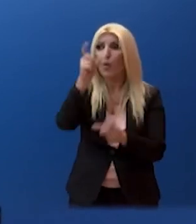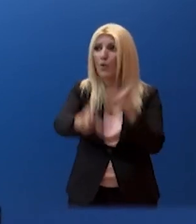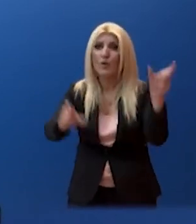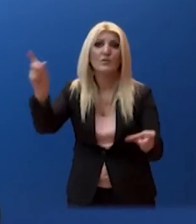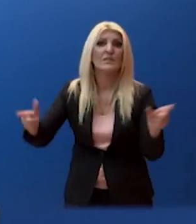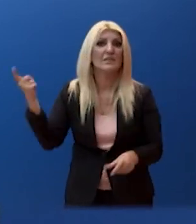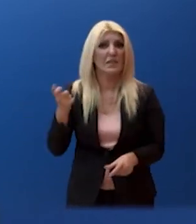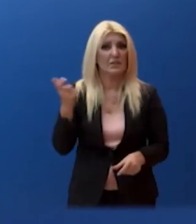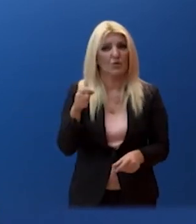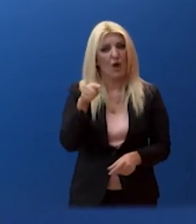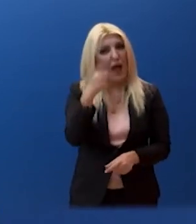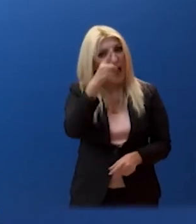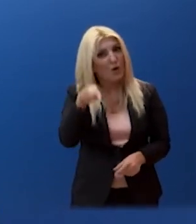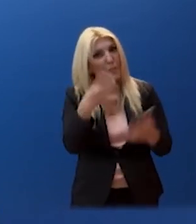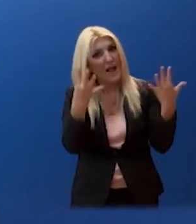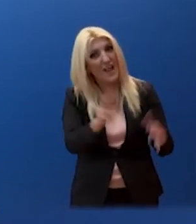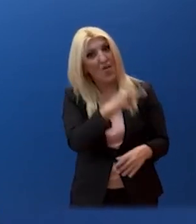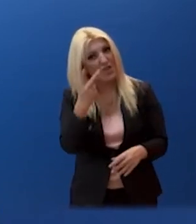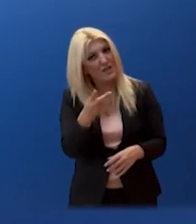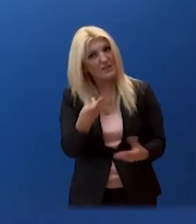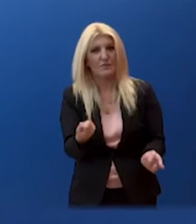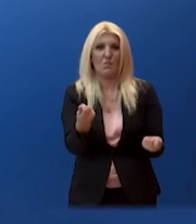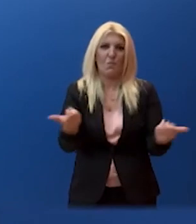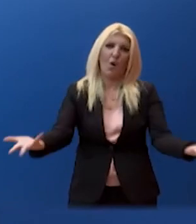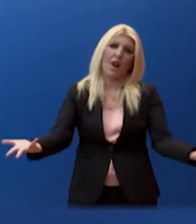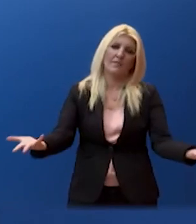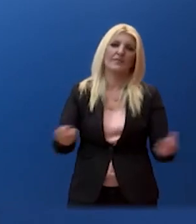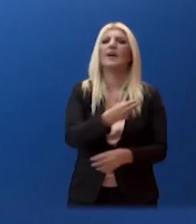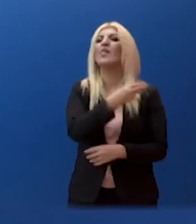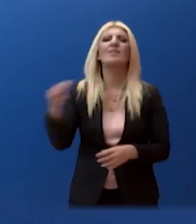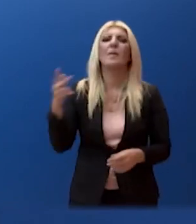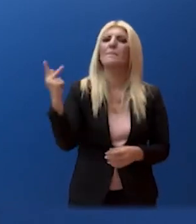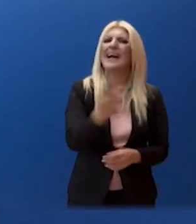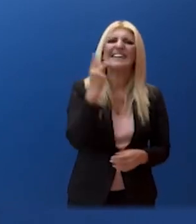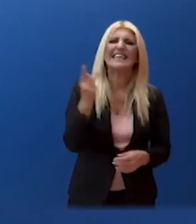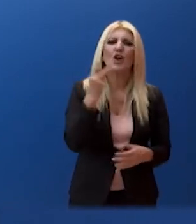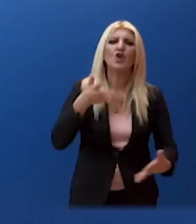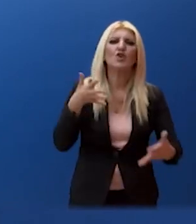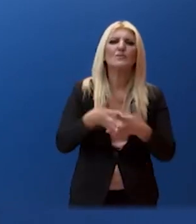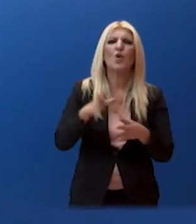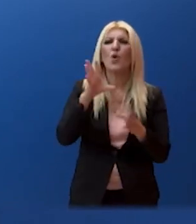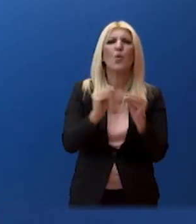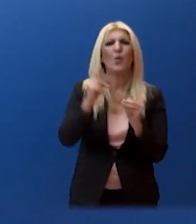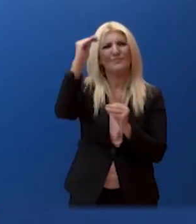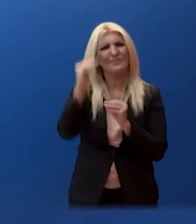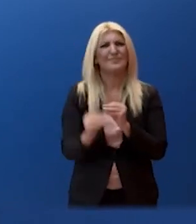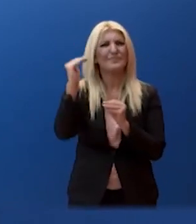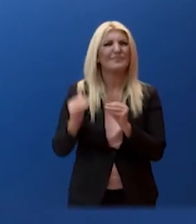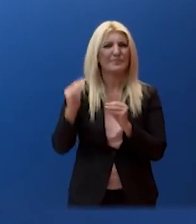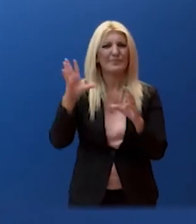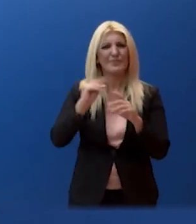πολύ μεγάλο ποσό. Τώρα, όσον αφορά το ζητήμα του κοινωνικού τιμολογίου, δεν έχει παίρθει καμία αλλαγή σε ό,τι ίσχυε από το 2018.